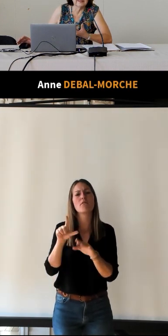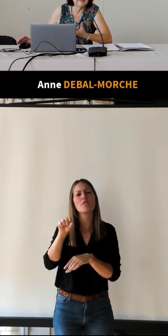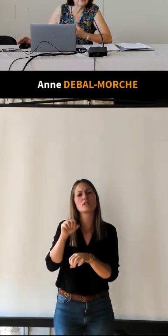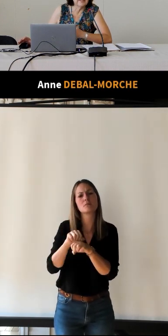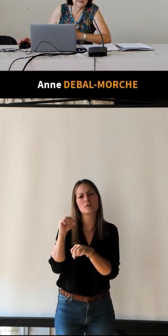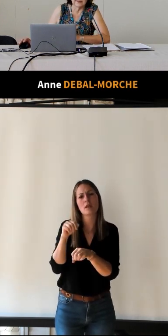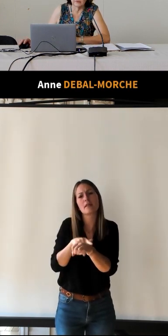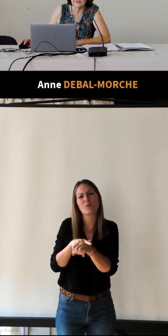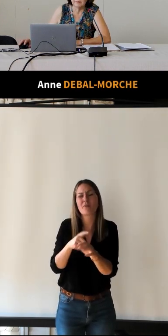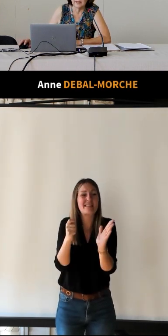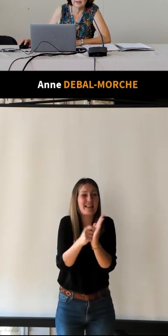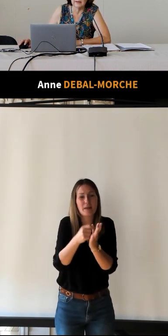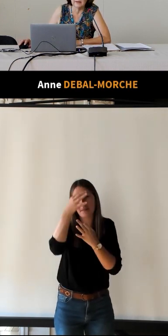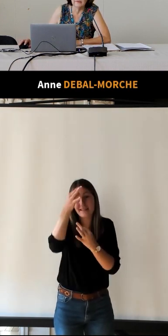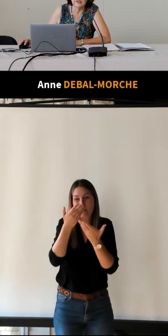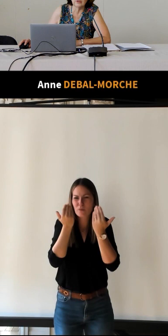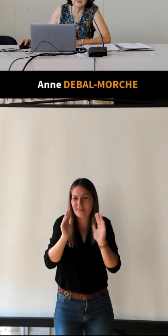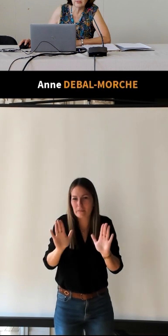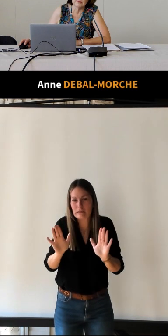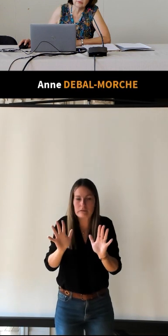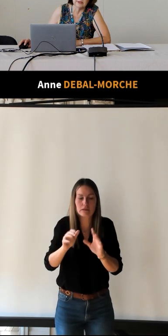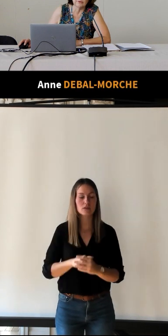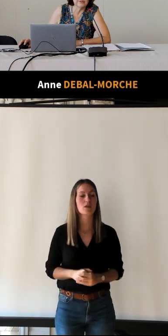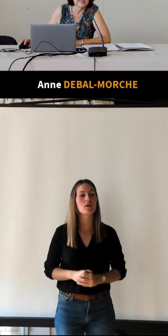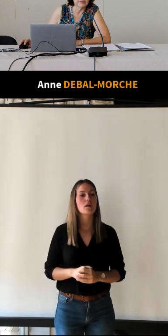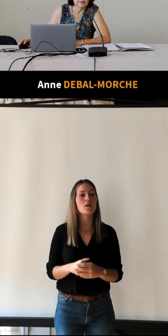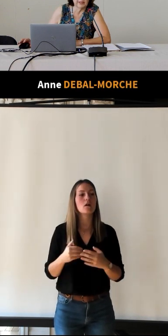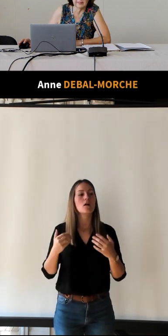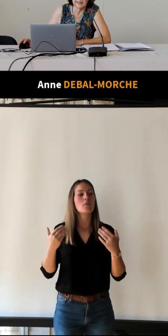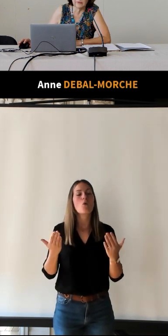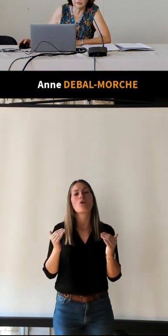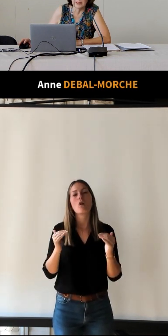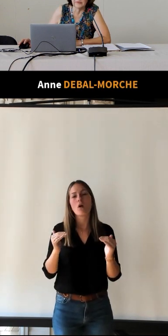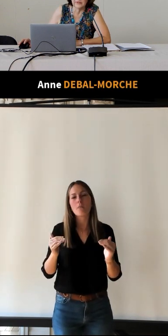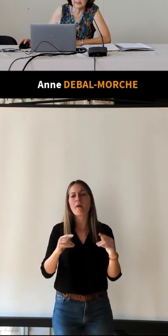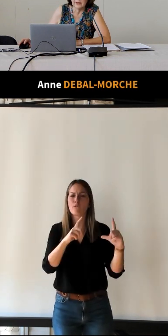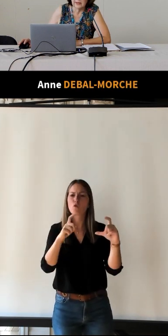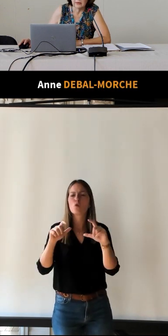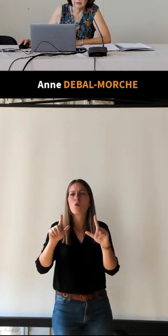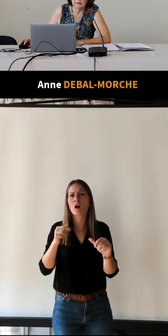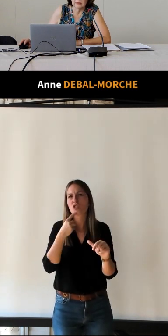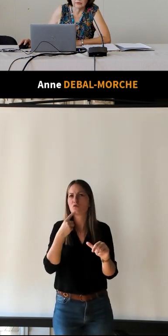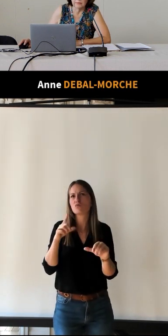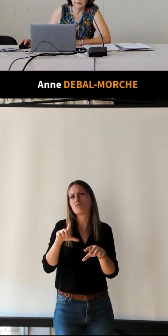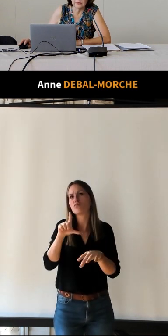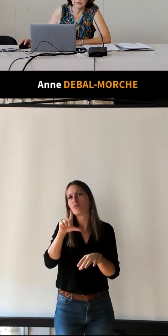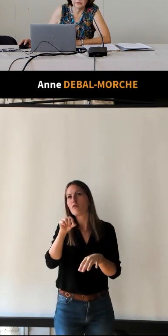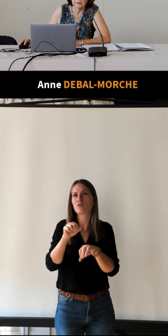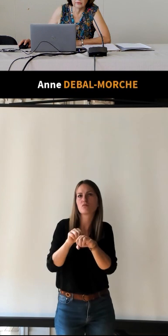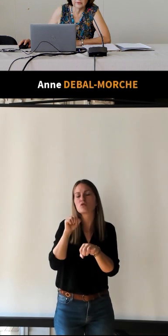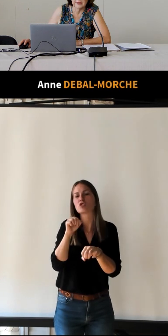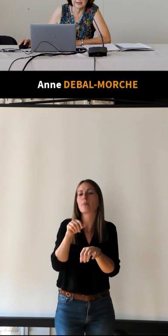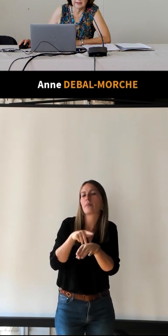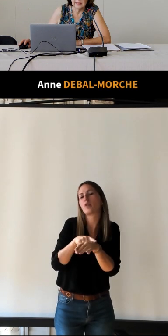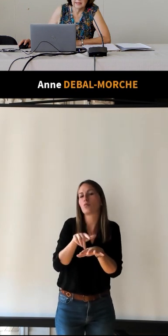Il n'y a pas de date, donc ce n pas évident, mais comme il y a l'utilisation de la photographie, je pense que